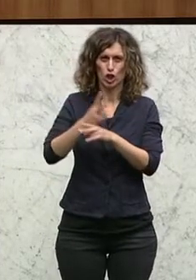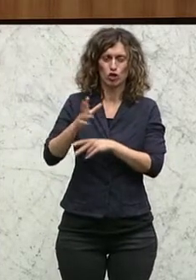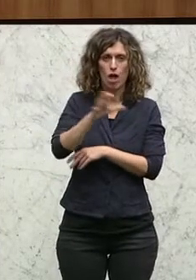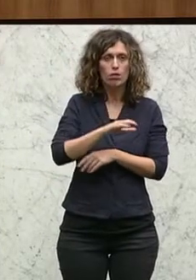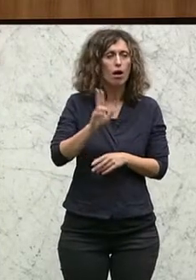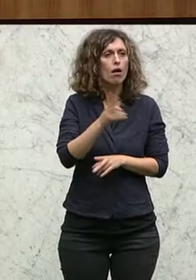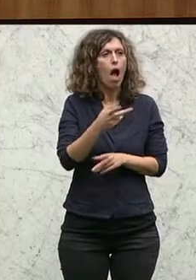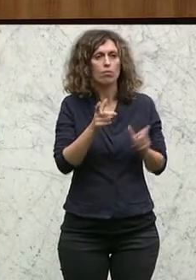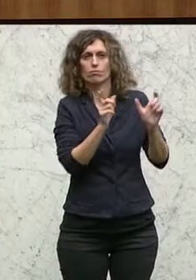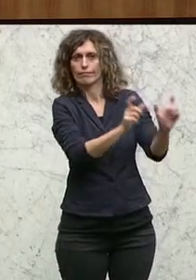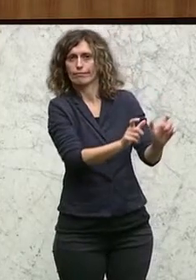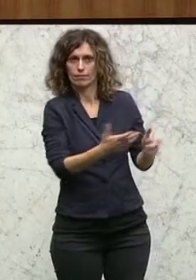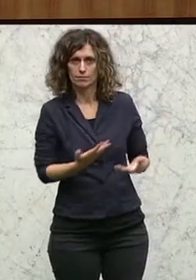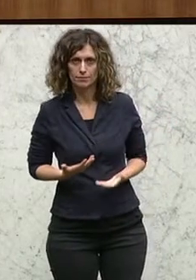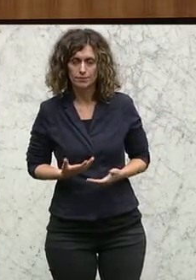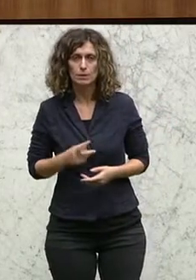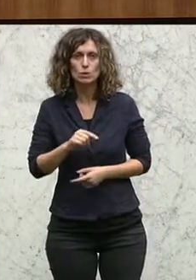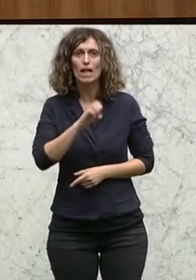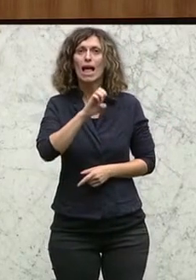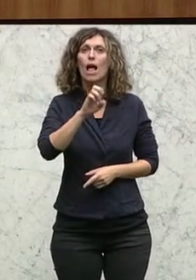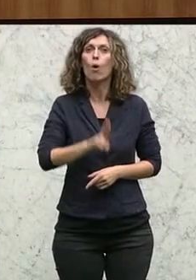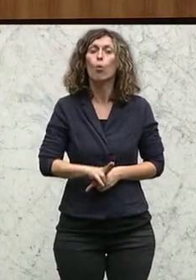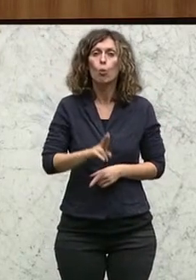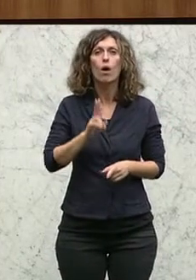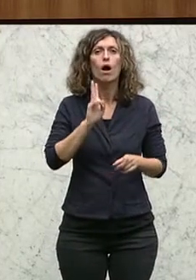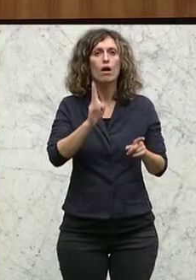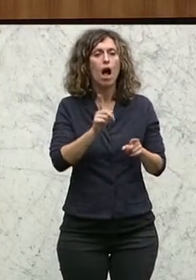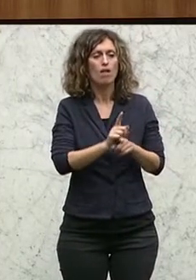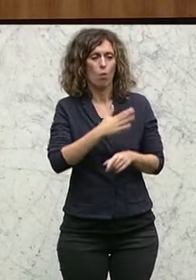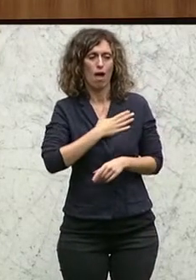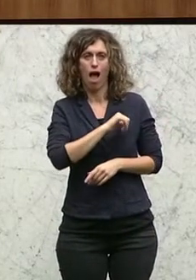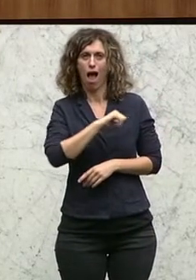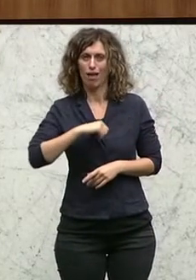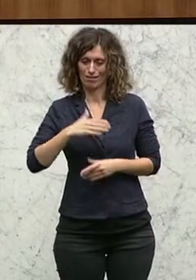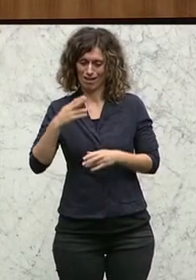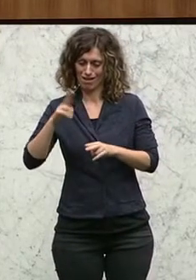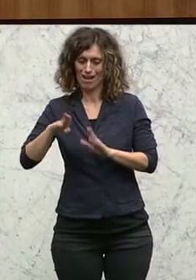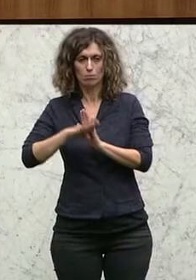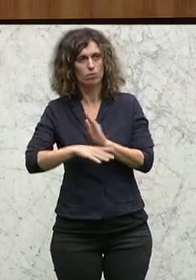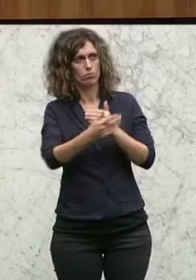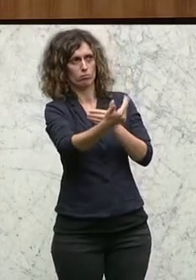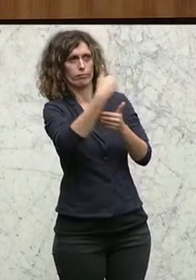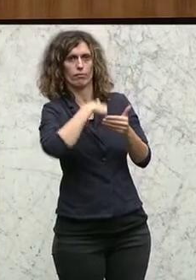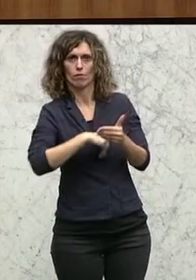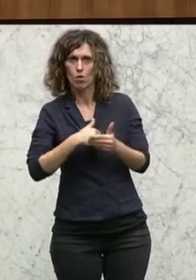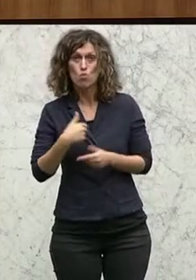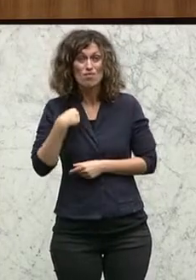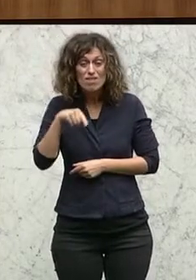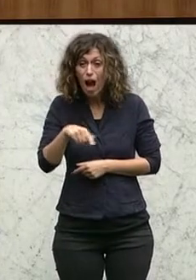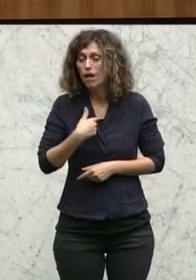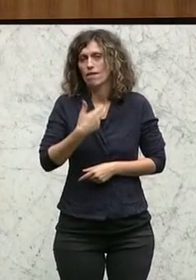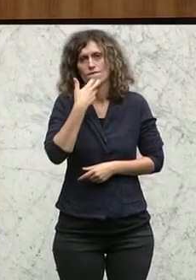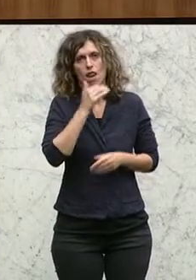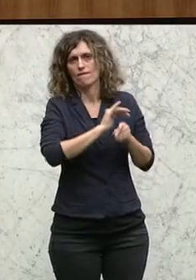hintanzuhalten, dass die EU auch in unsere eigene Rechtmäßigkeit eintritt. Und das will ich auf alle Fälle